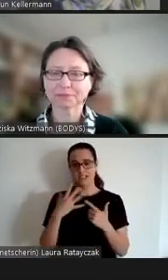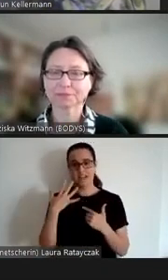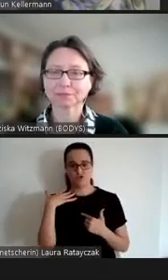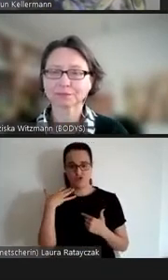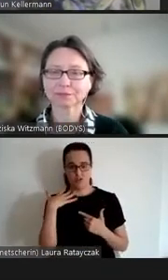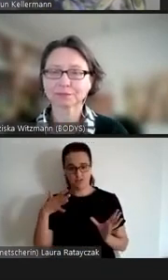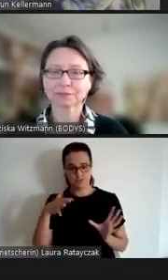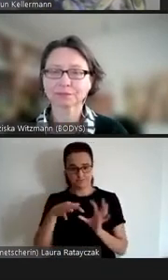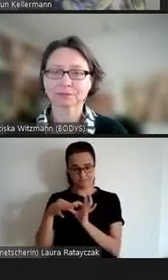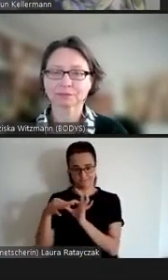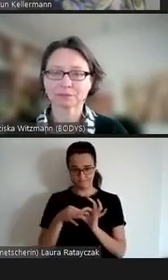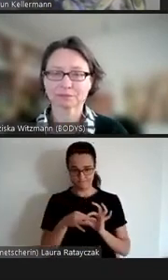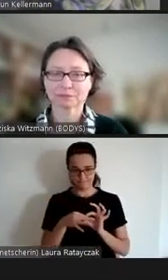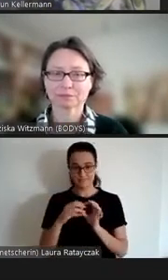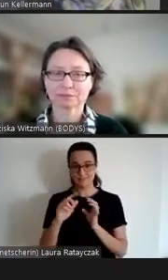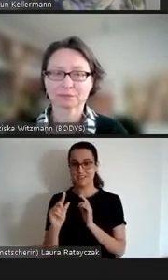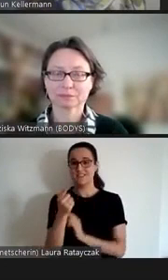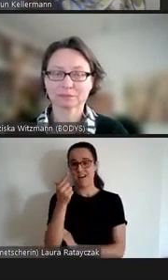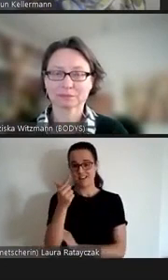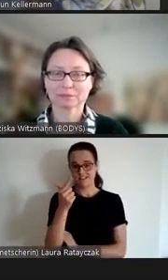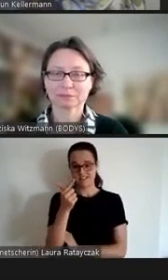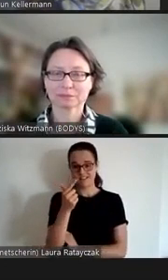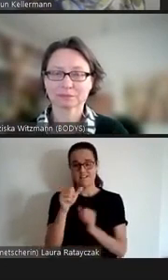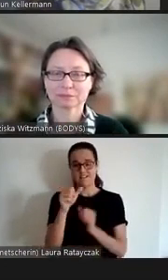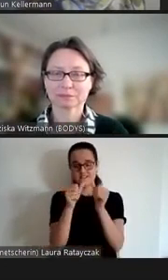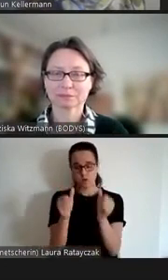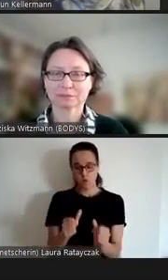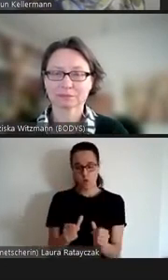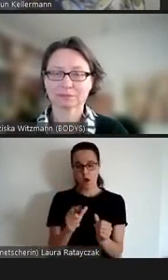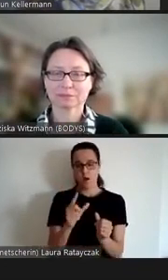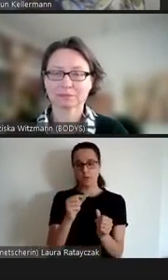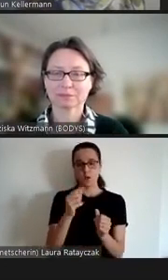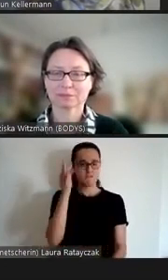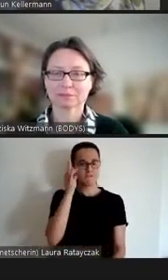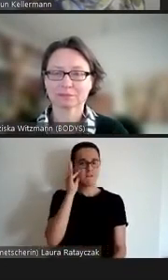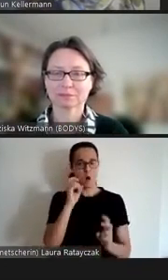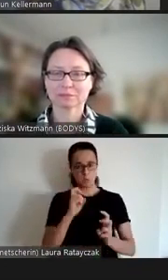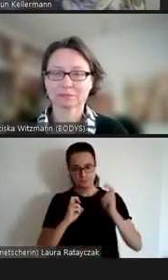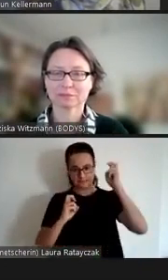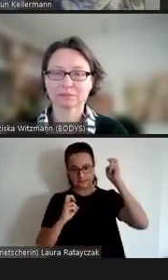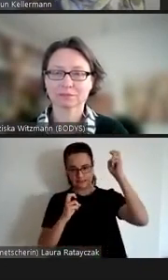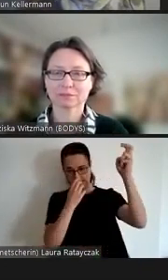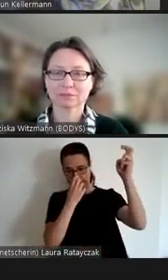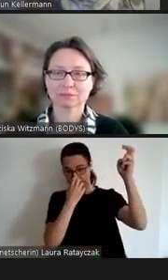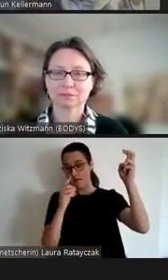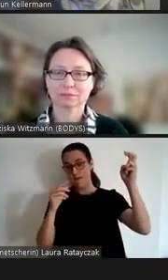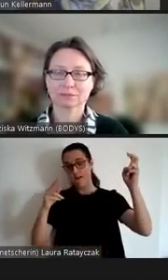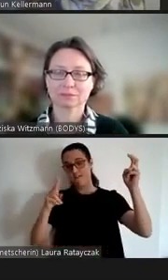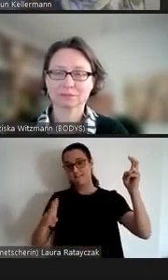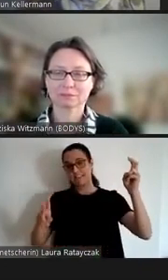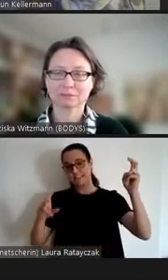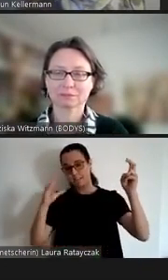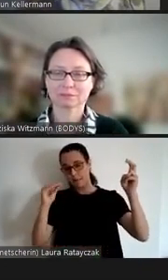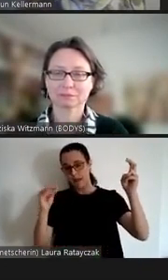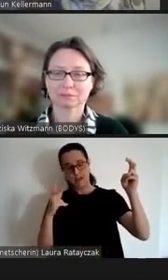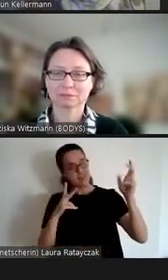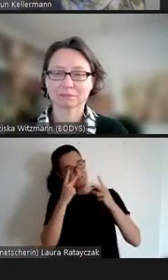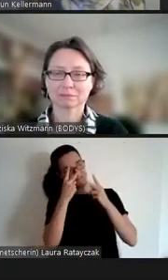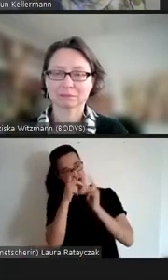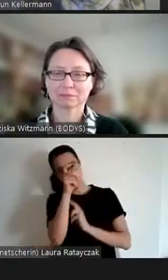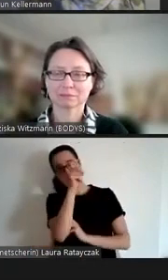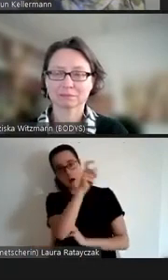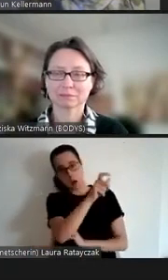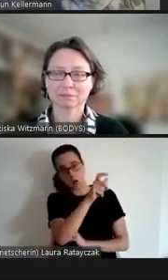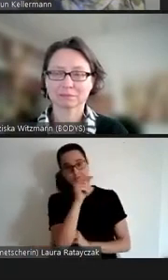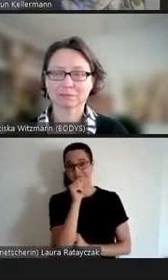eben Gerda von Rindlingen in die sich Friedemann verliebt komplexer angelegt ist